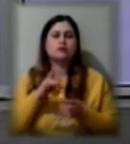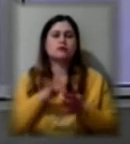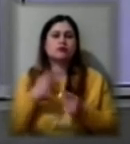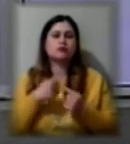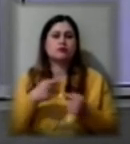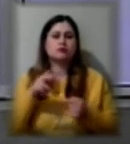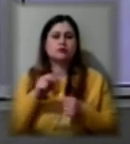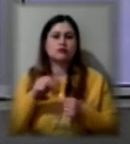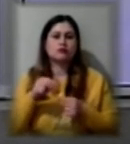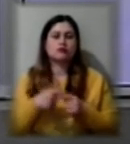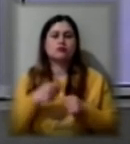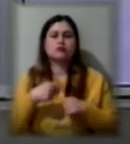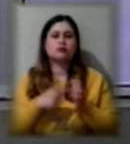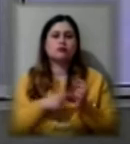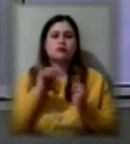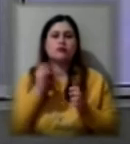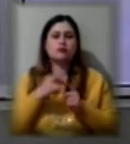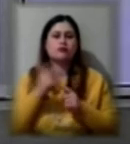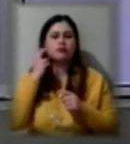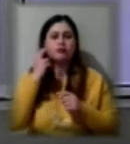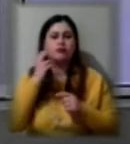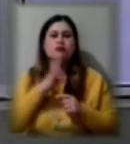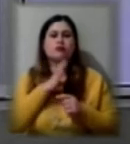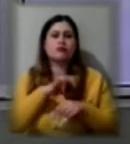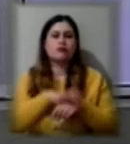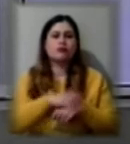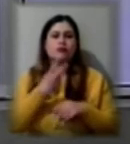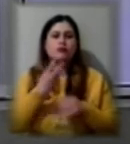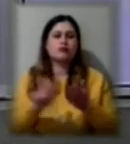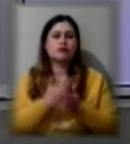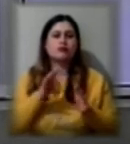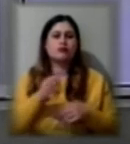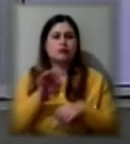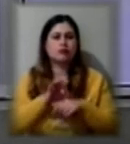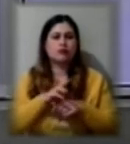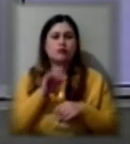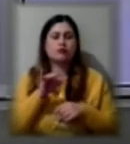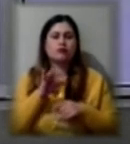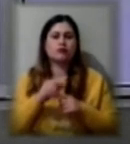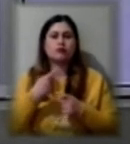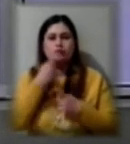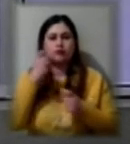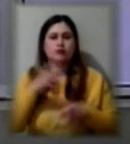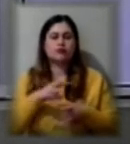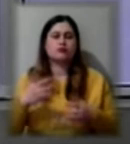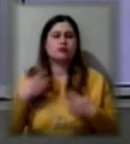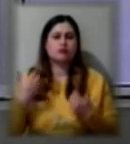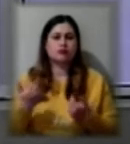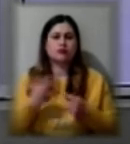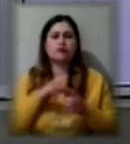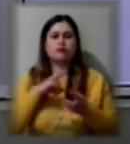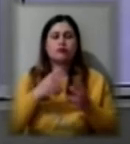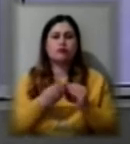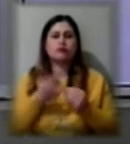16 березня у Києві були зафіксовані два нових випадки коронавірусу, повідомило Міністерство охорони здоров'я. Загалом не тепер. Кількість